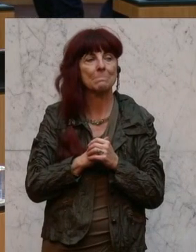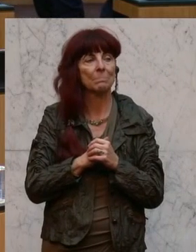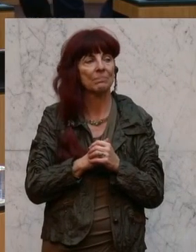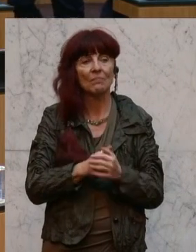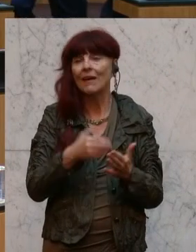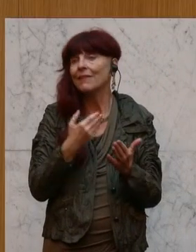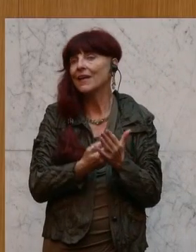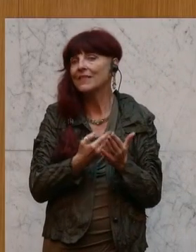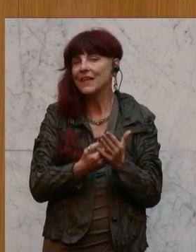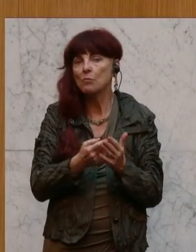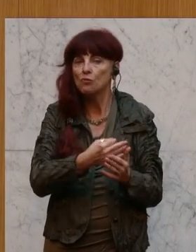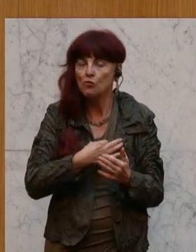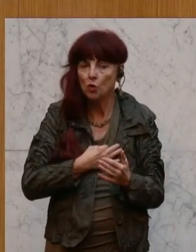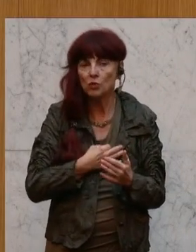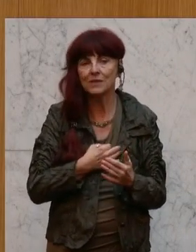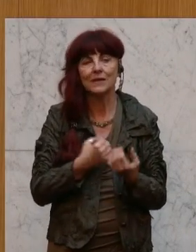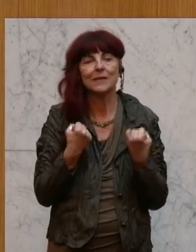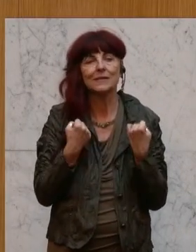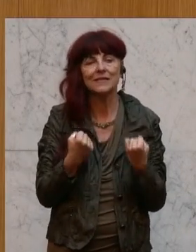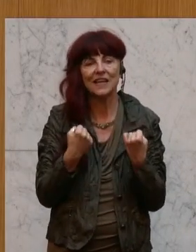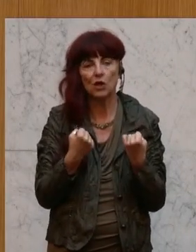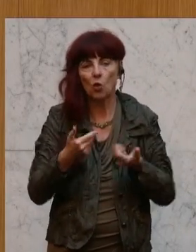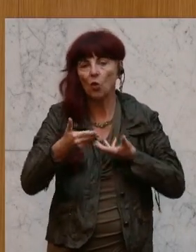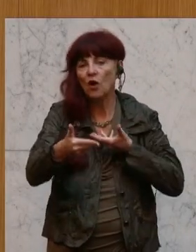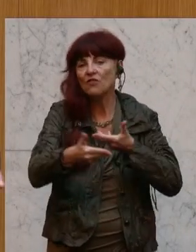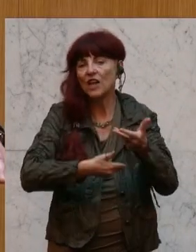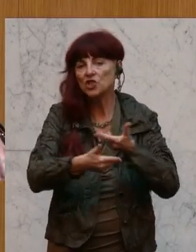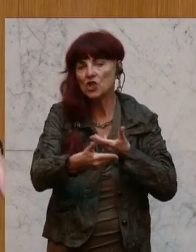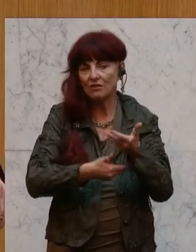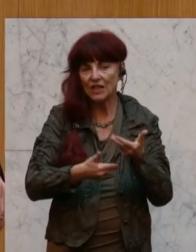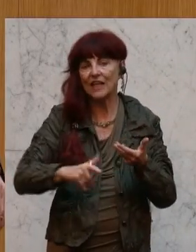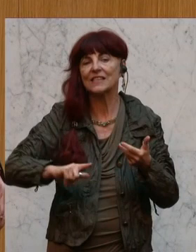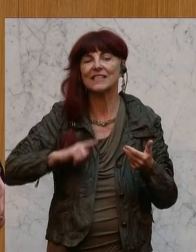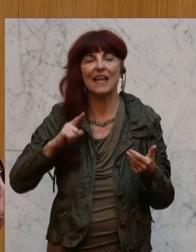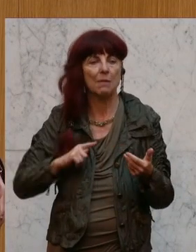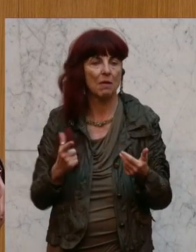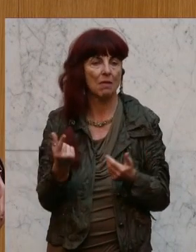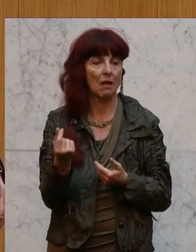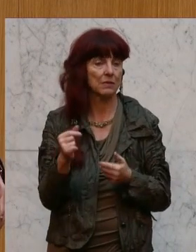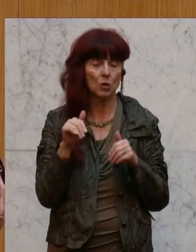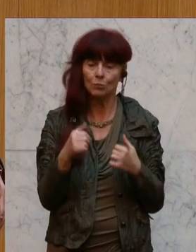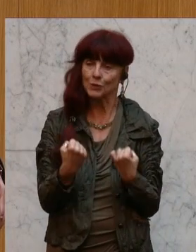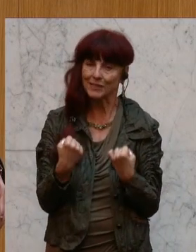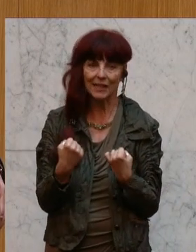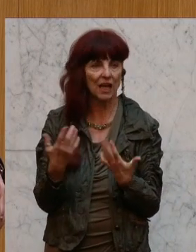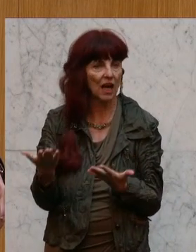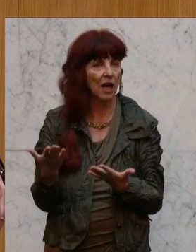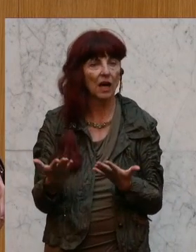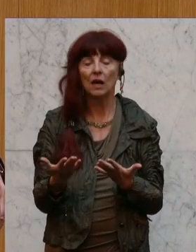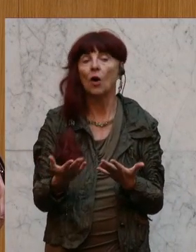Daher ist für uns die Sicherung der wirtschaftlichen Existenz von Eltern ein Muss. Und das einkommensabhängige